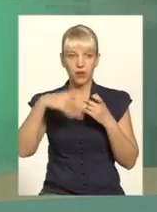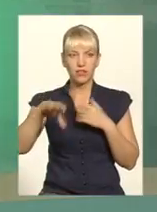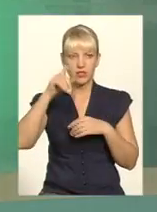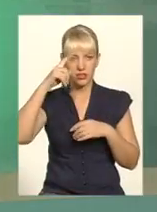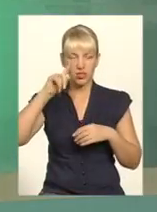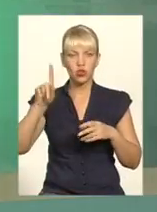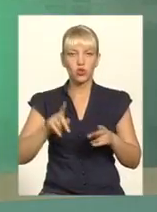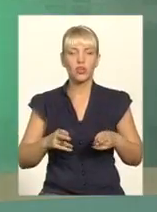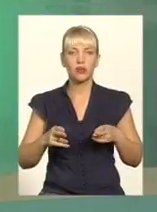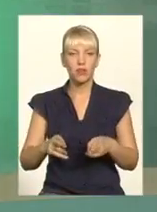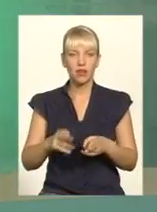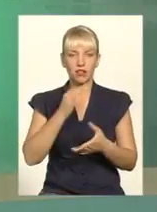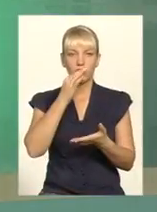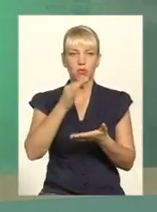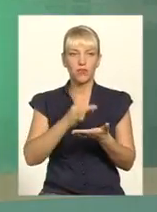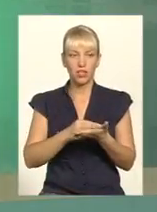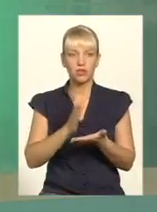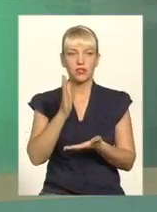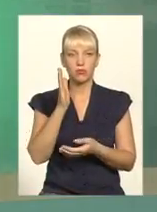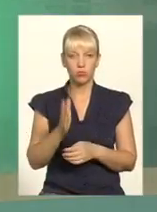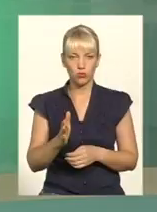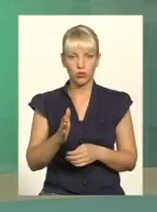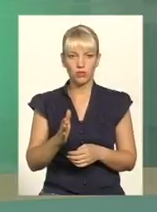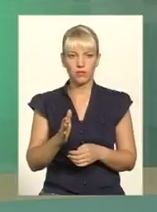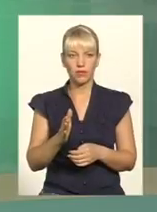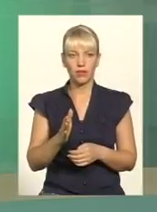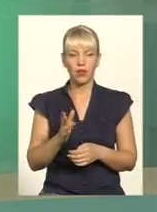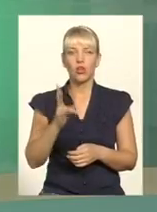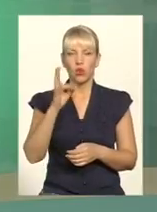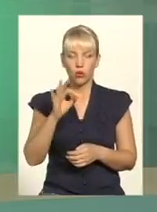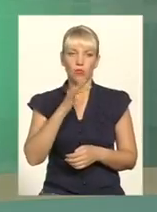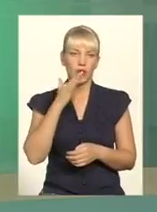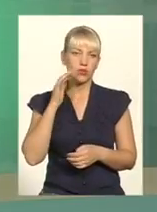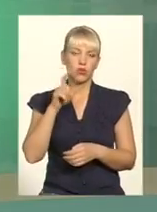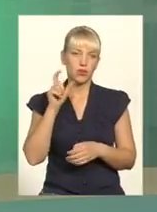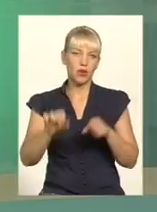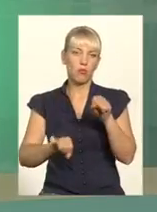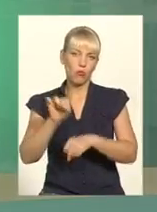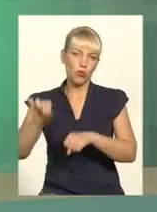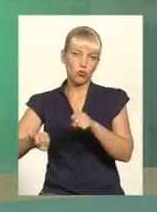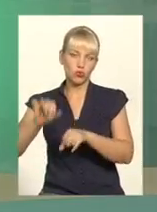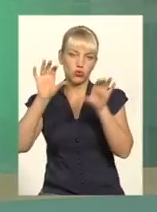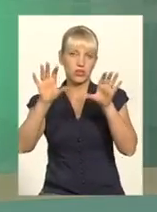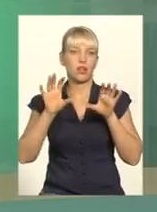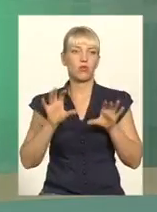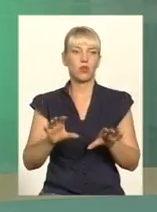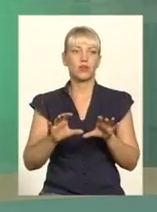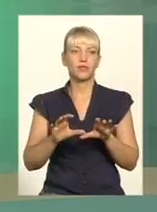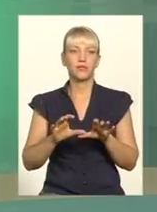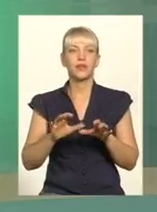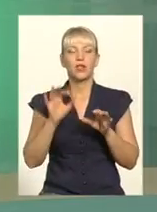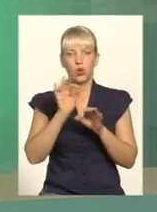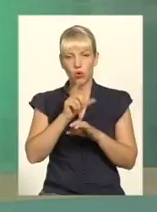кримінальність наступає без винятку відносно осіб, які порушують закон. Всі про це знають, а разом з тим люди